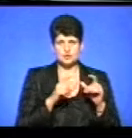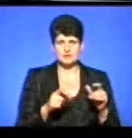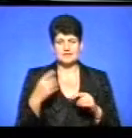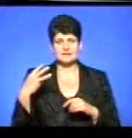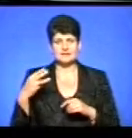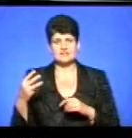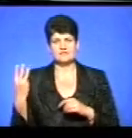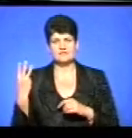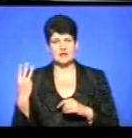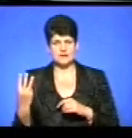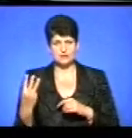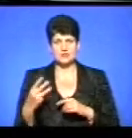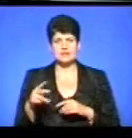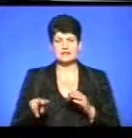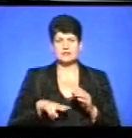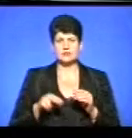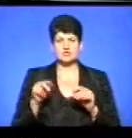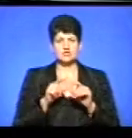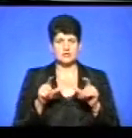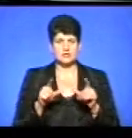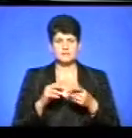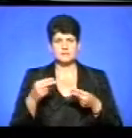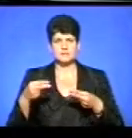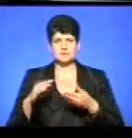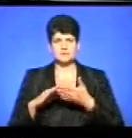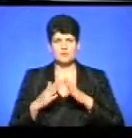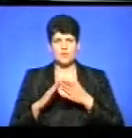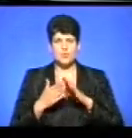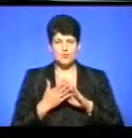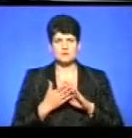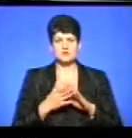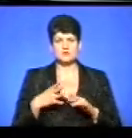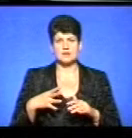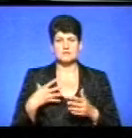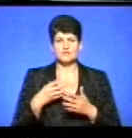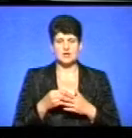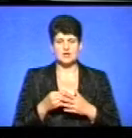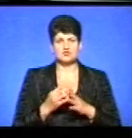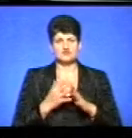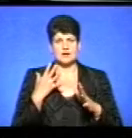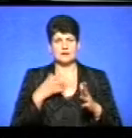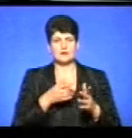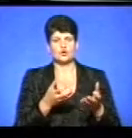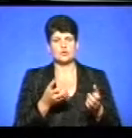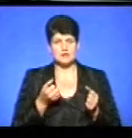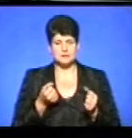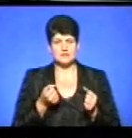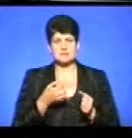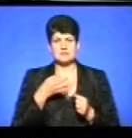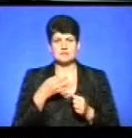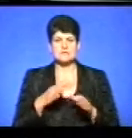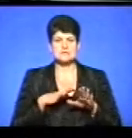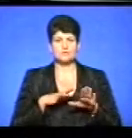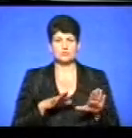-ї. Директори шкіл, уклавши угоди з виробниками шкільних парт, очікують своєї черги на їх отримання. Повідомила заступник